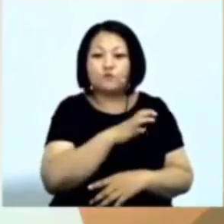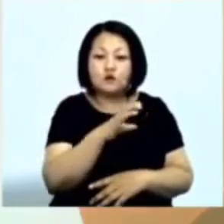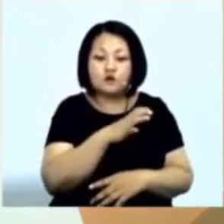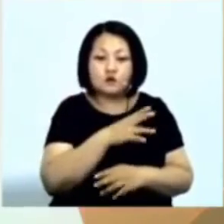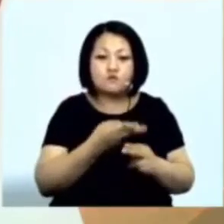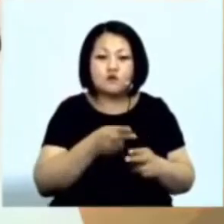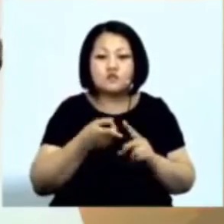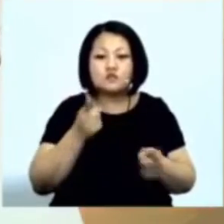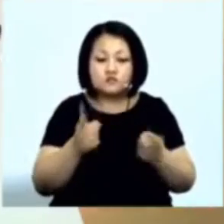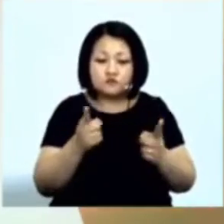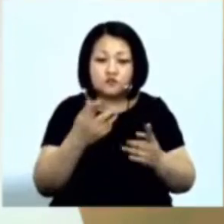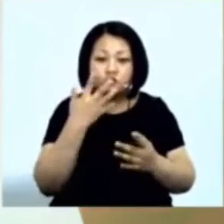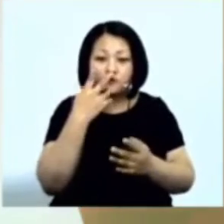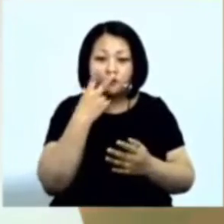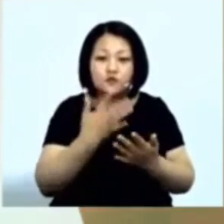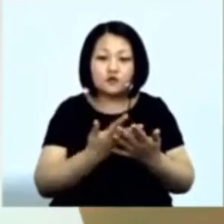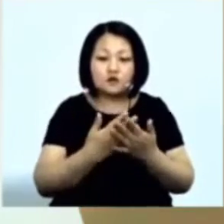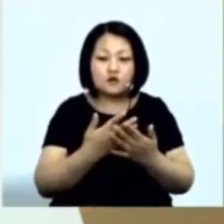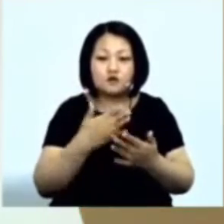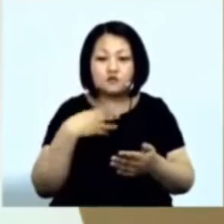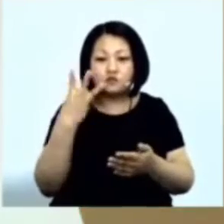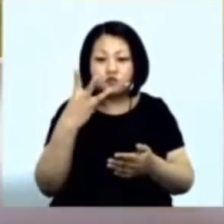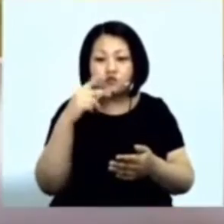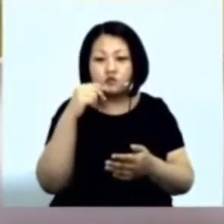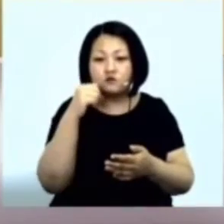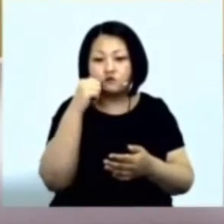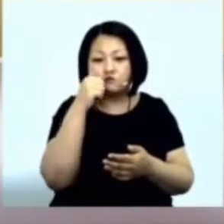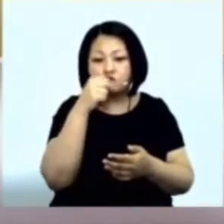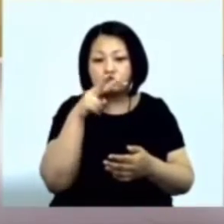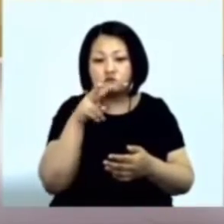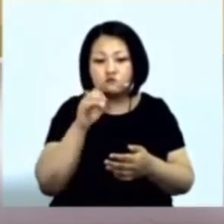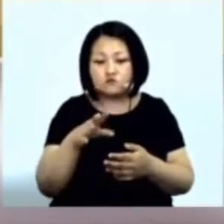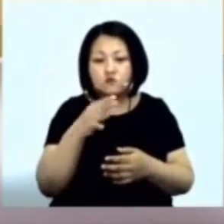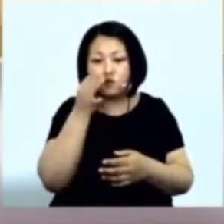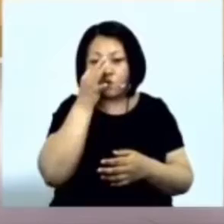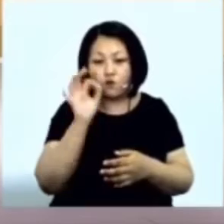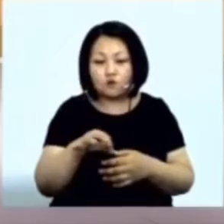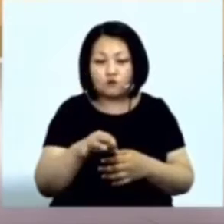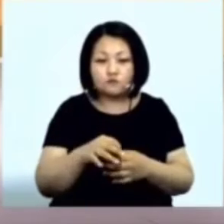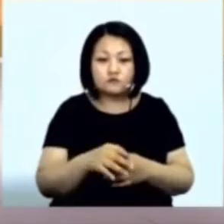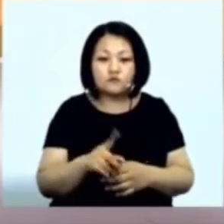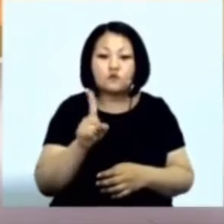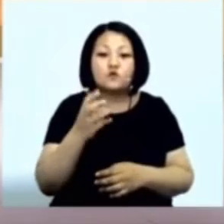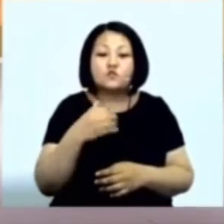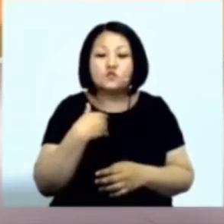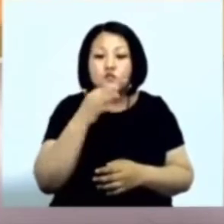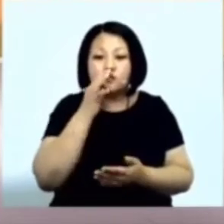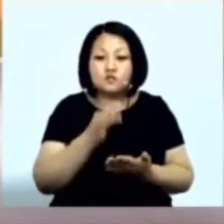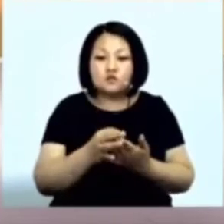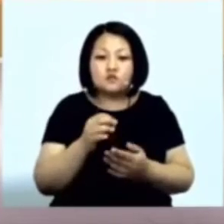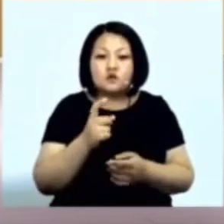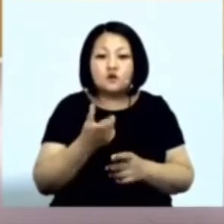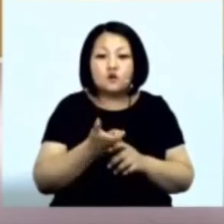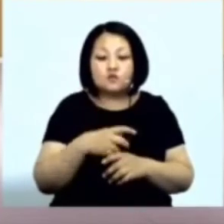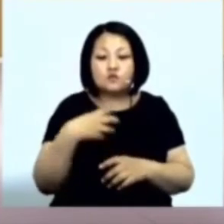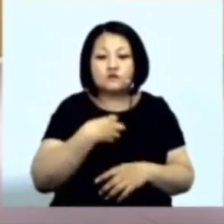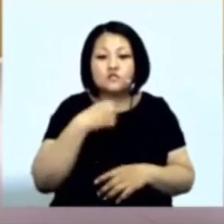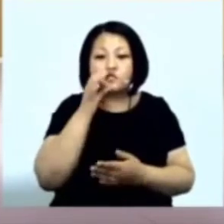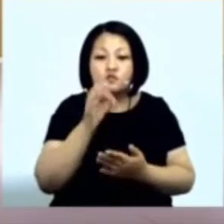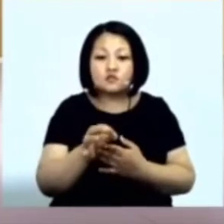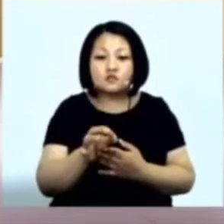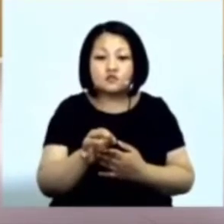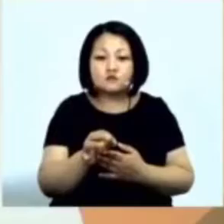Трехлетний опыт Все будут богатые Ребят Ну что еще хочется сказать Очень важно сказать Вы